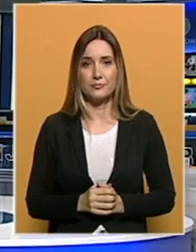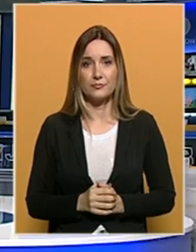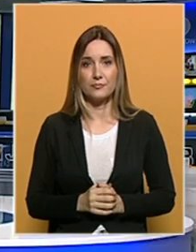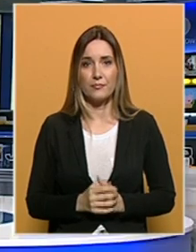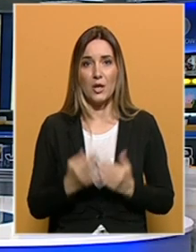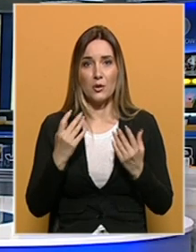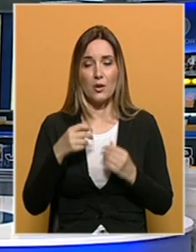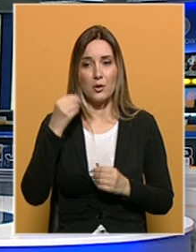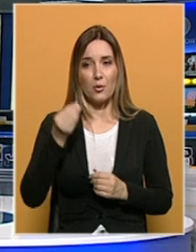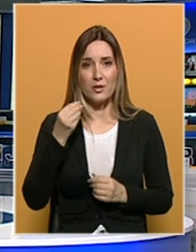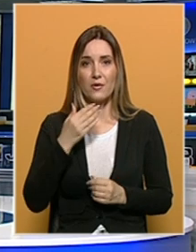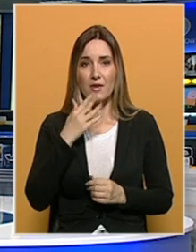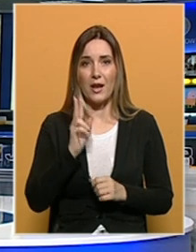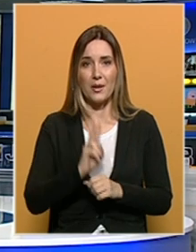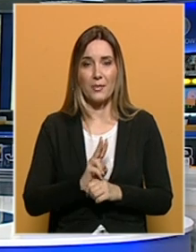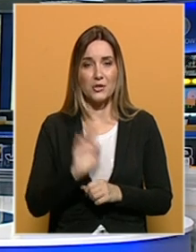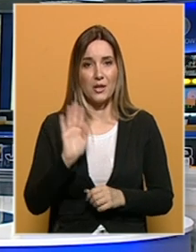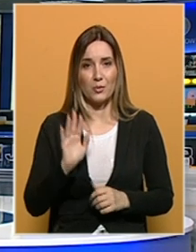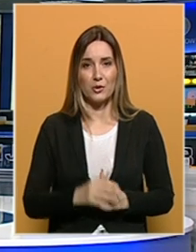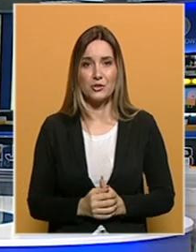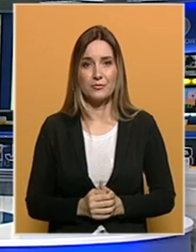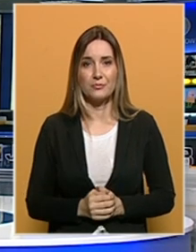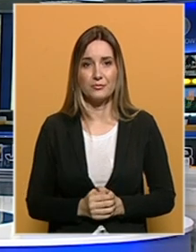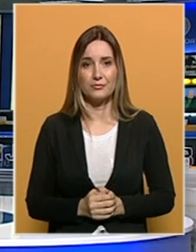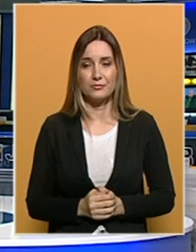Toliko u Dnevniku 3. Hvala na pažnji. Lako noć.